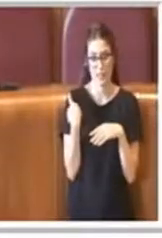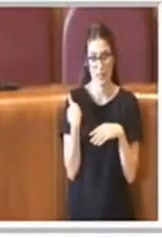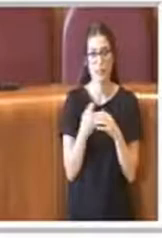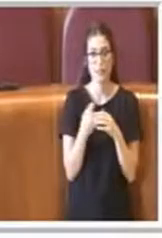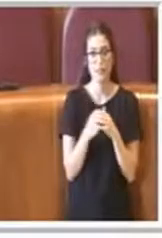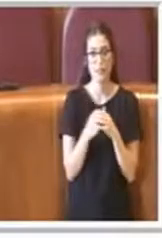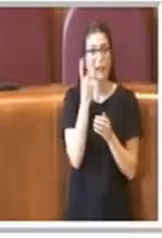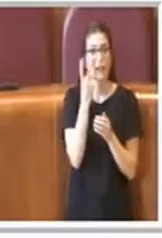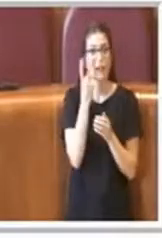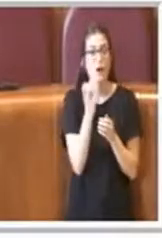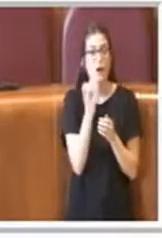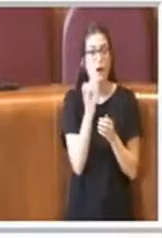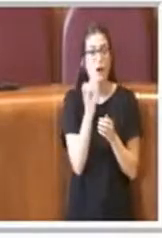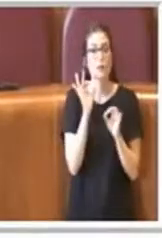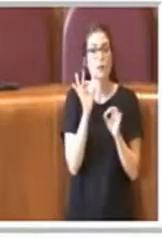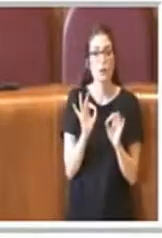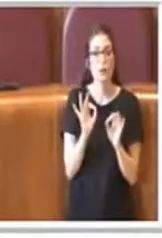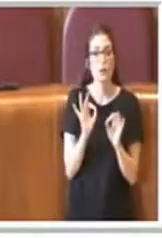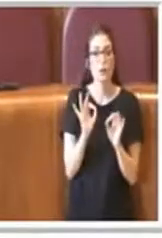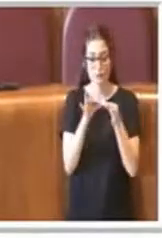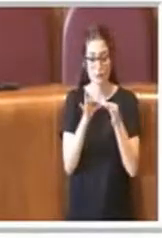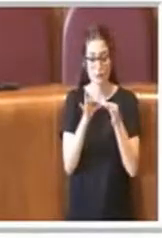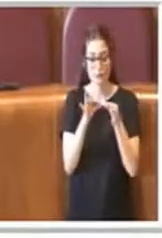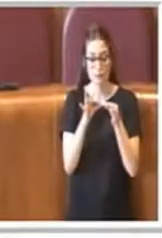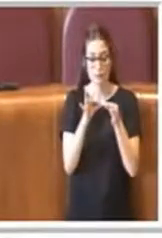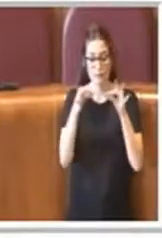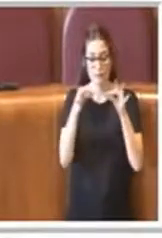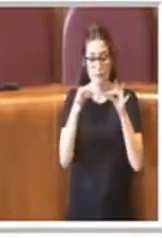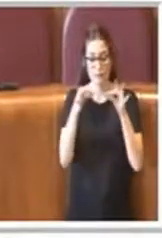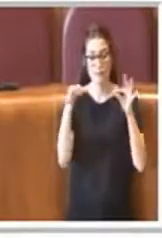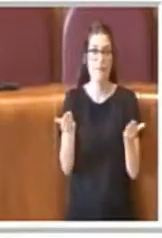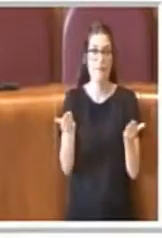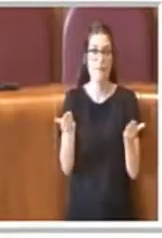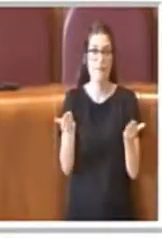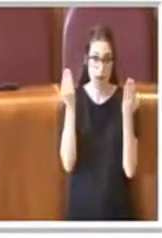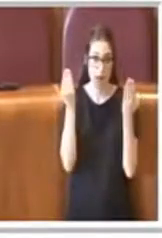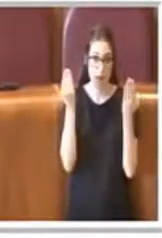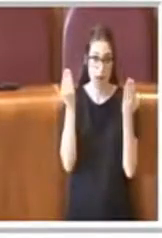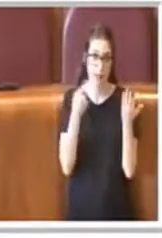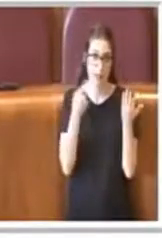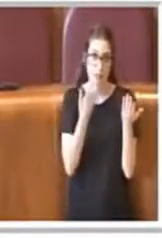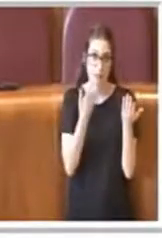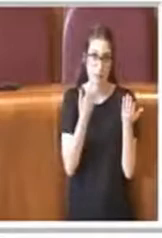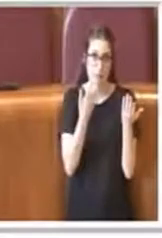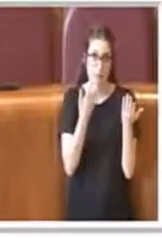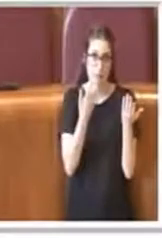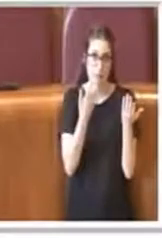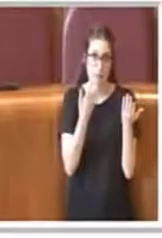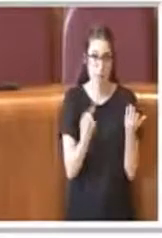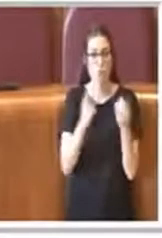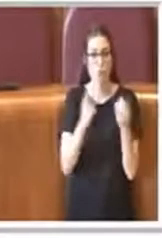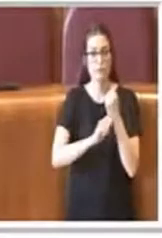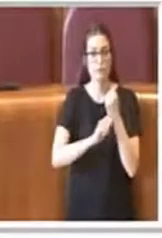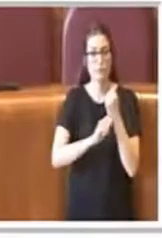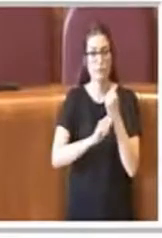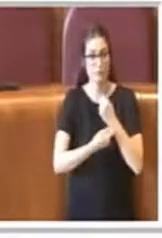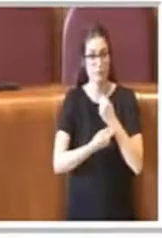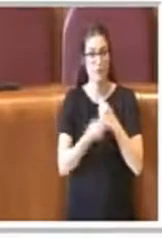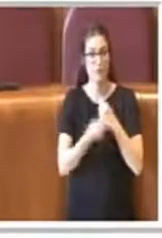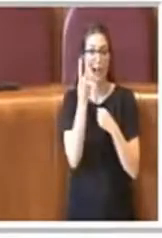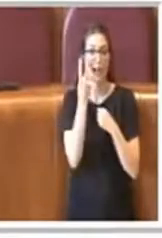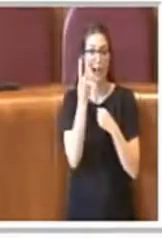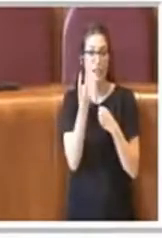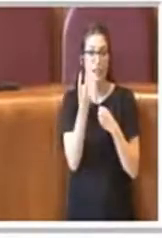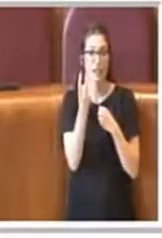riguarda la definizione finalmente direi di una disciplina che riguarda